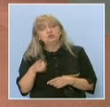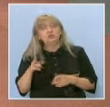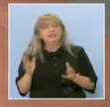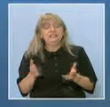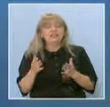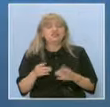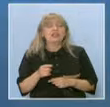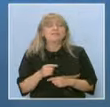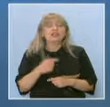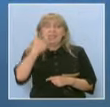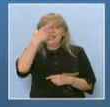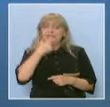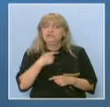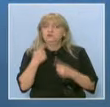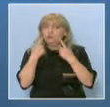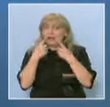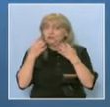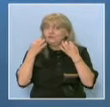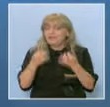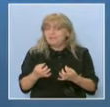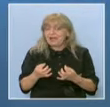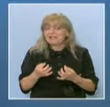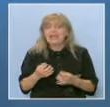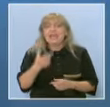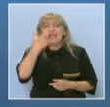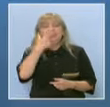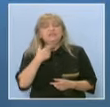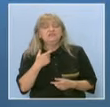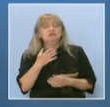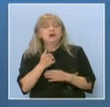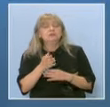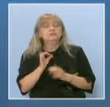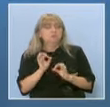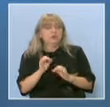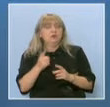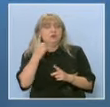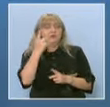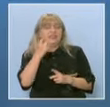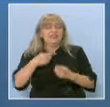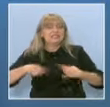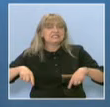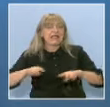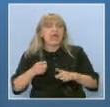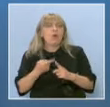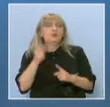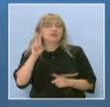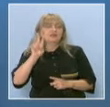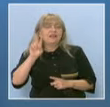някакво индивидуално внимание, индивидуално отделяне на, примерно, в една стая от 25 ученика,